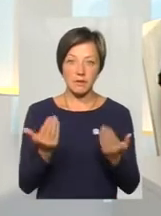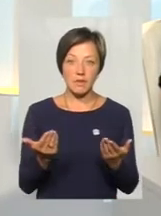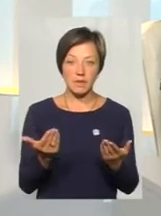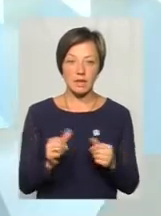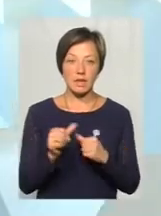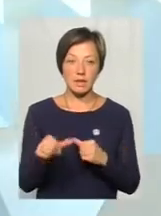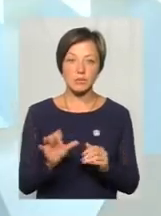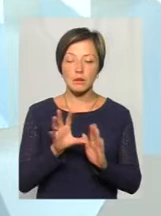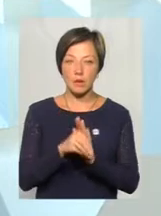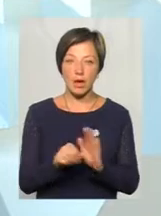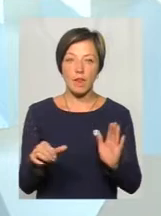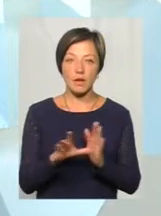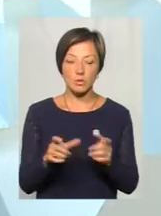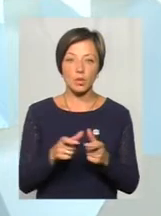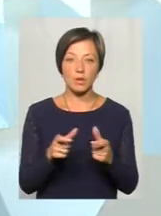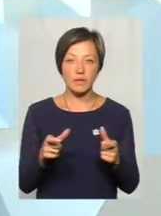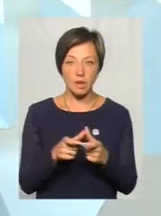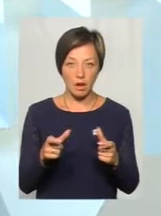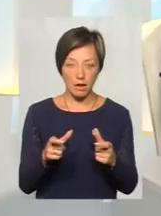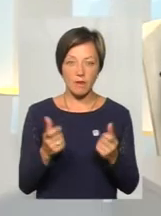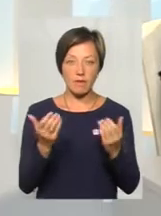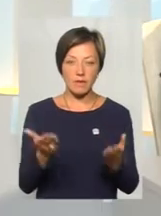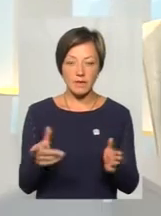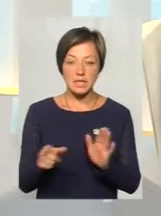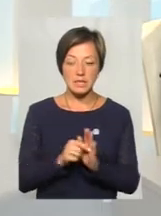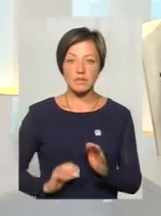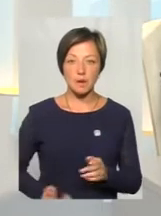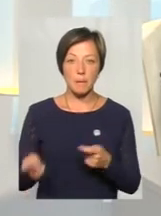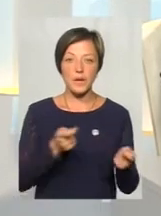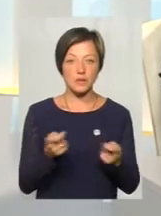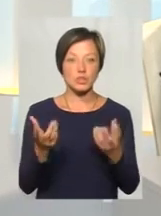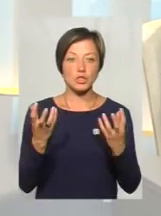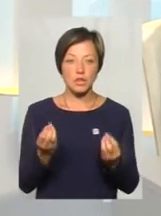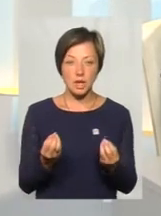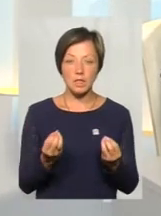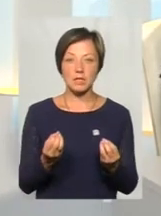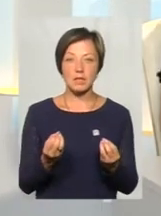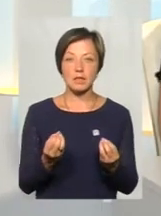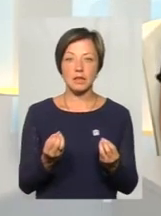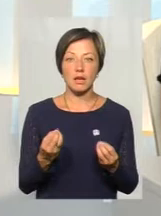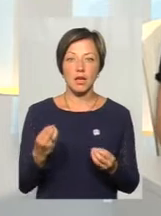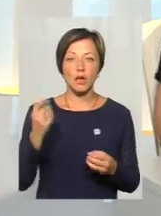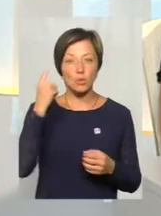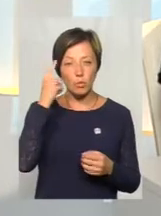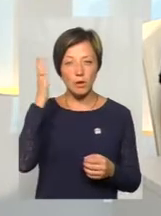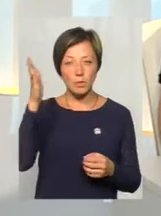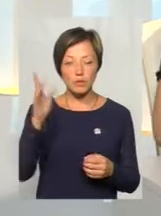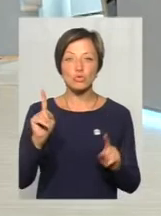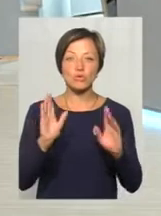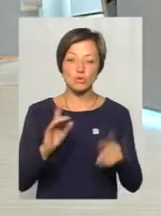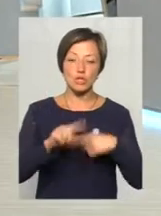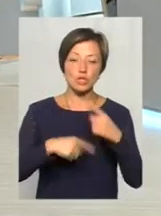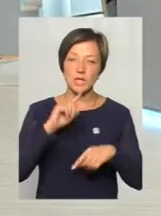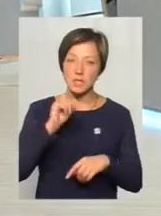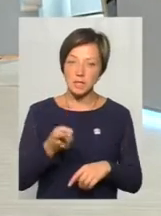крім запровадження електронного квитка, ви з перевізником ще якось стратегічно думали про те, що буде там через